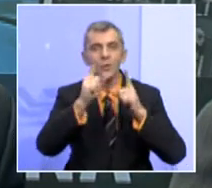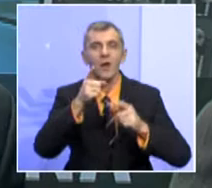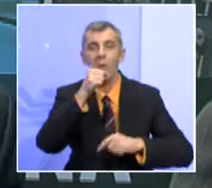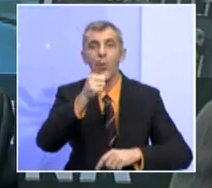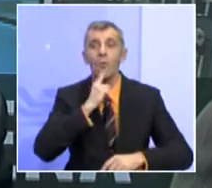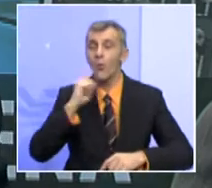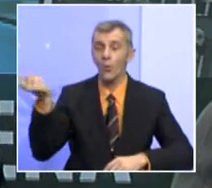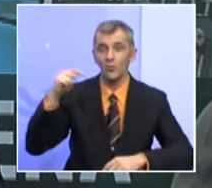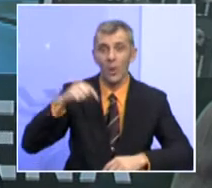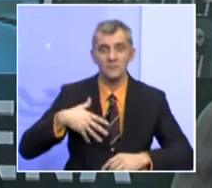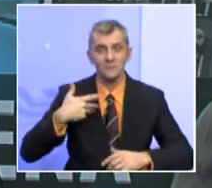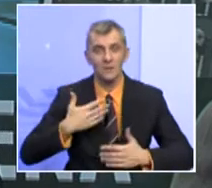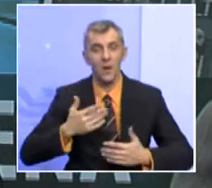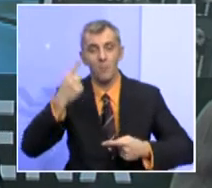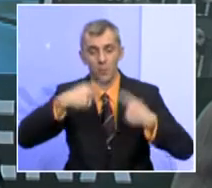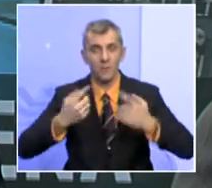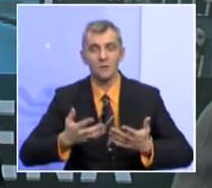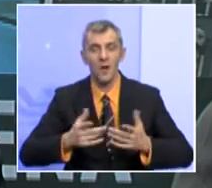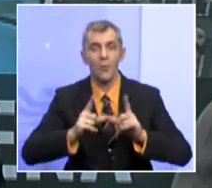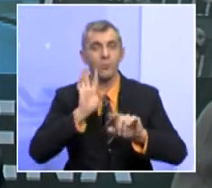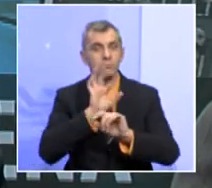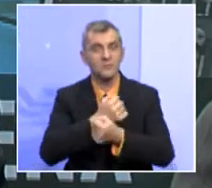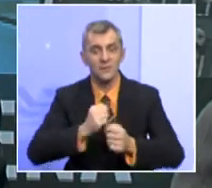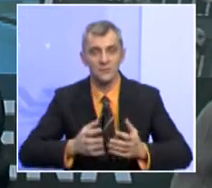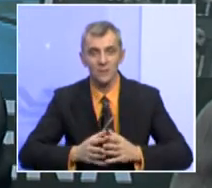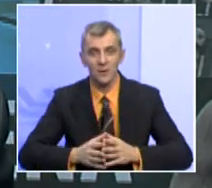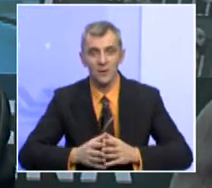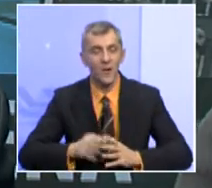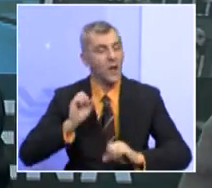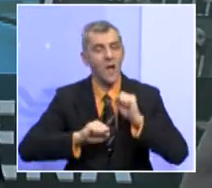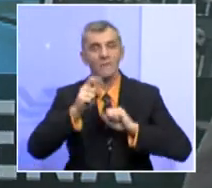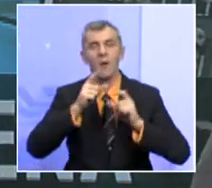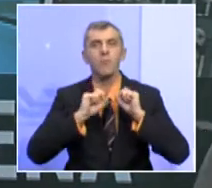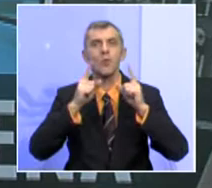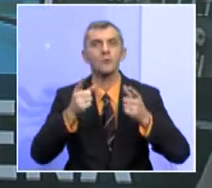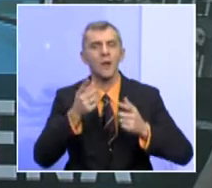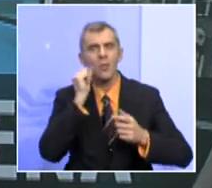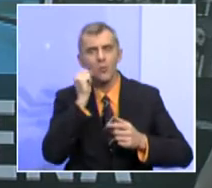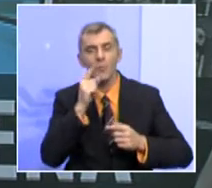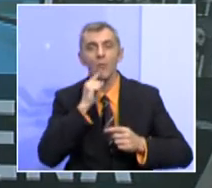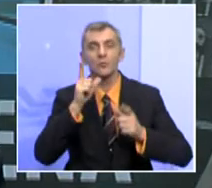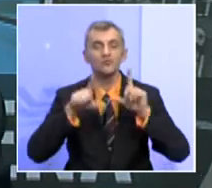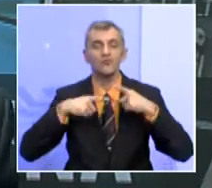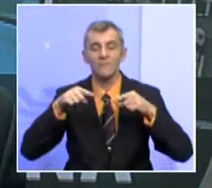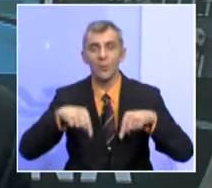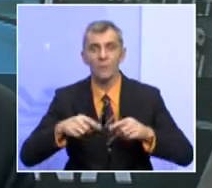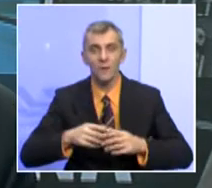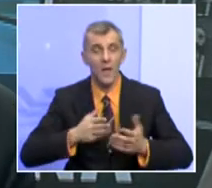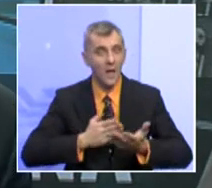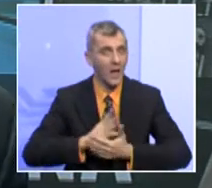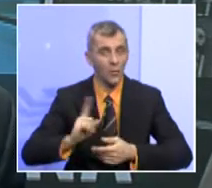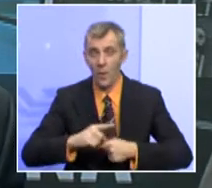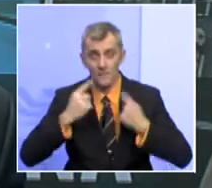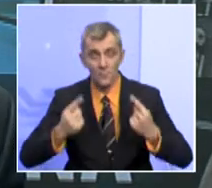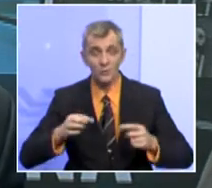dolaze na političkoj sceni u Bosni i Hercegovini? Kakva je to poruka prema ljudima koji ovdje žive? Ako ne postoji